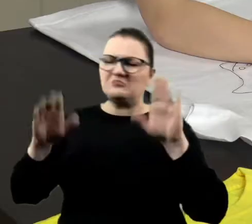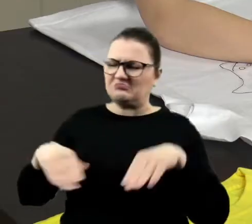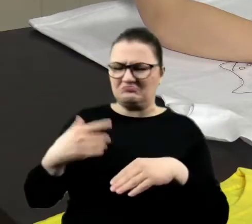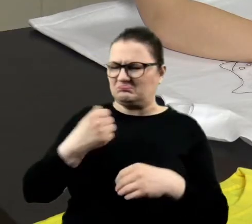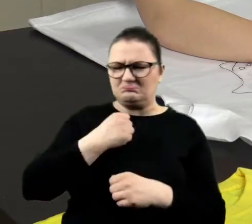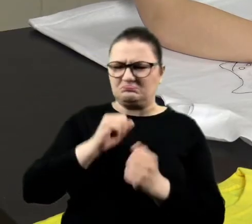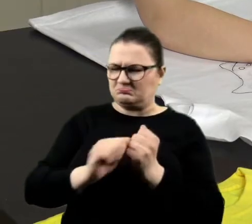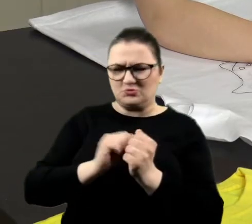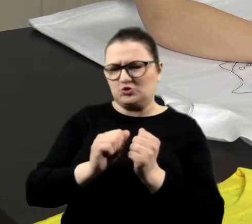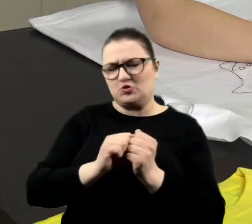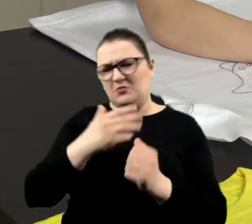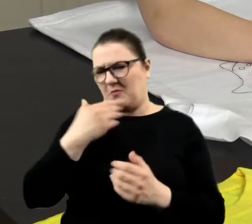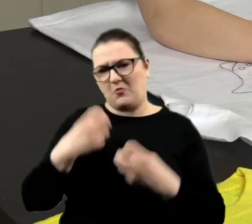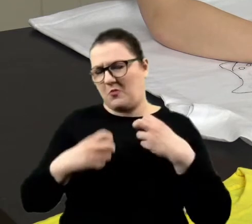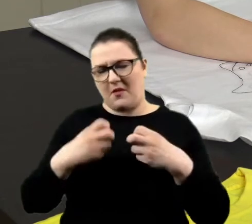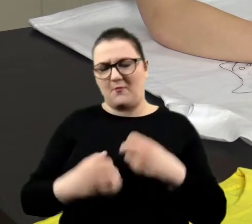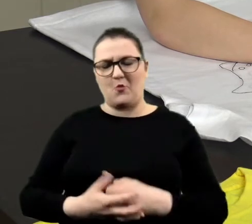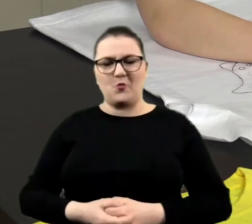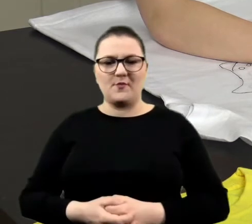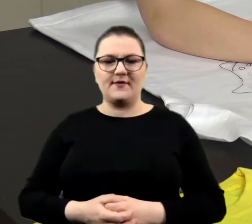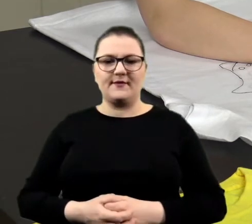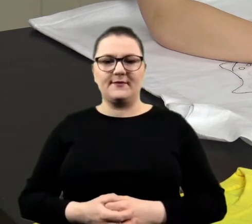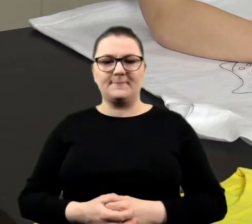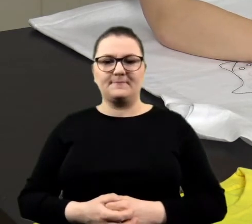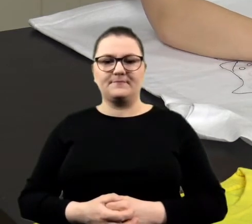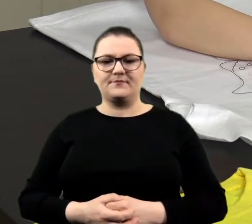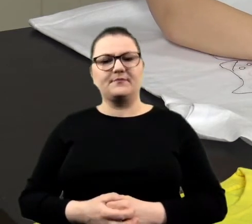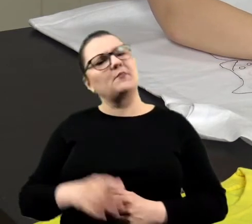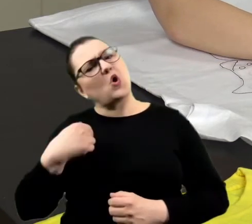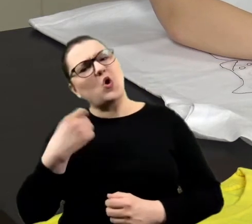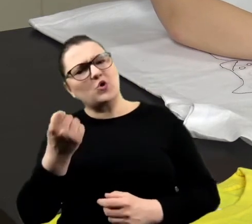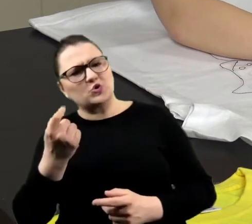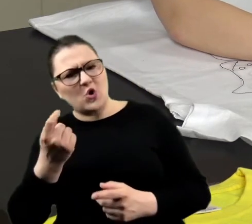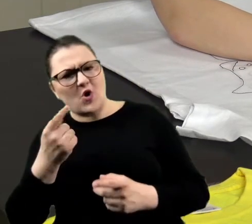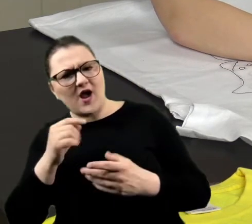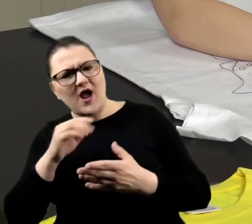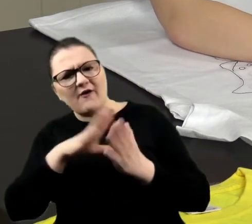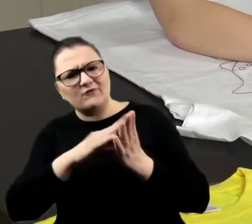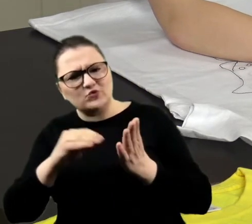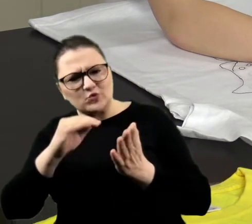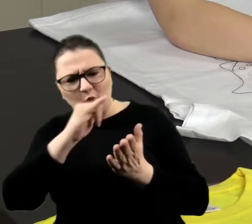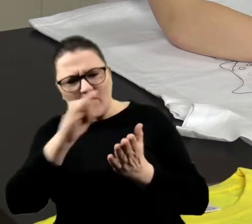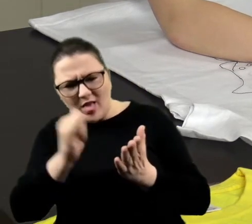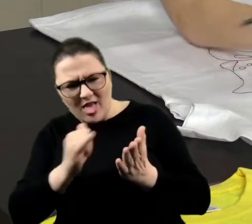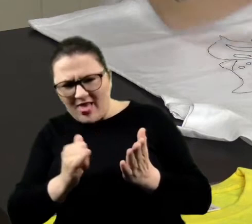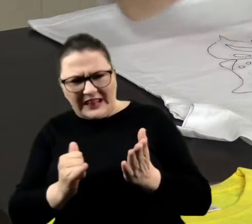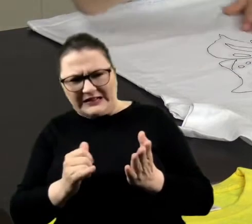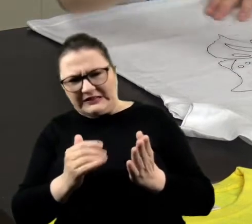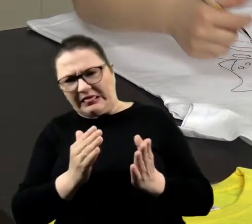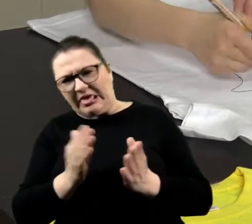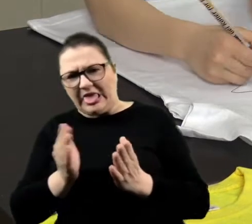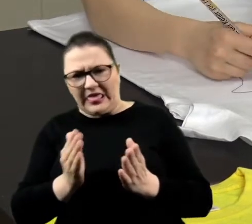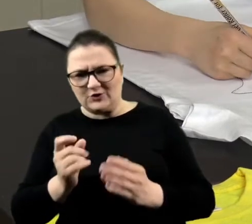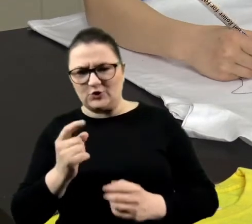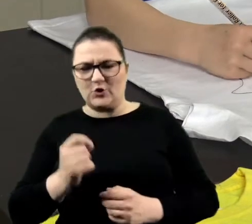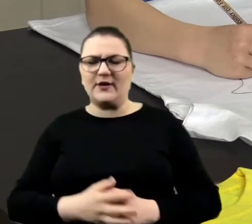problemu. Bo trochę nie robię po śladzie. Dobrze.